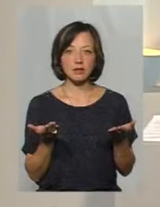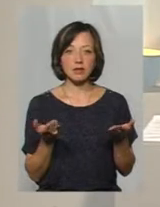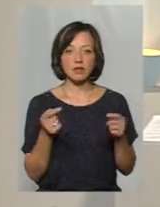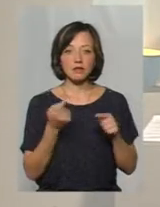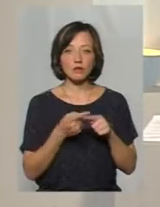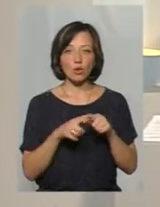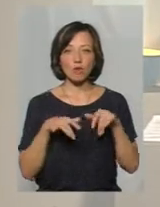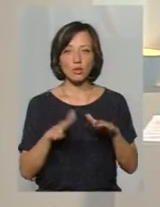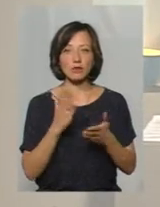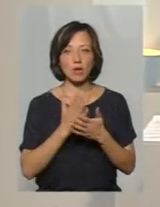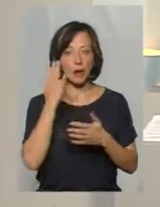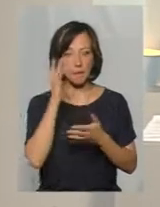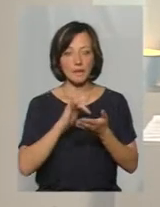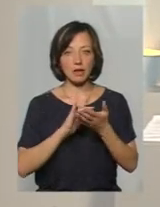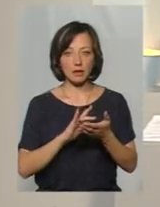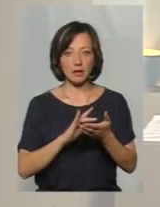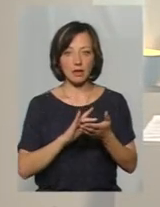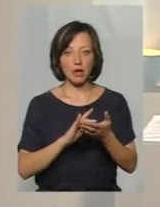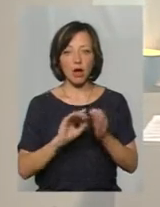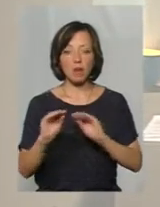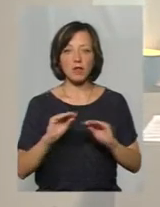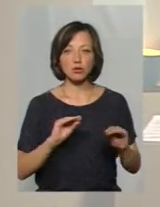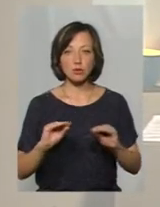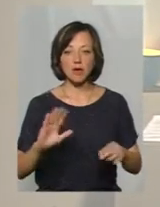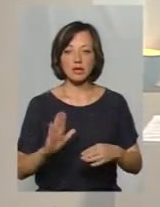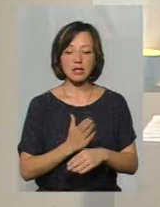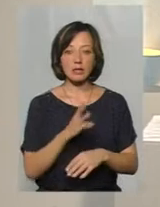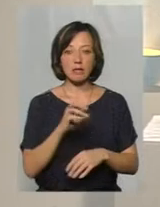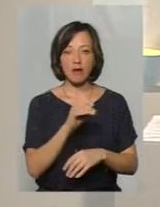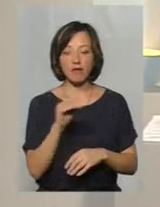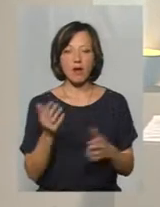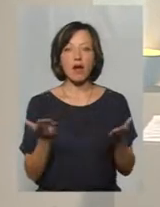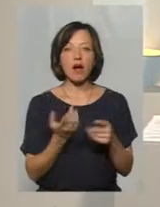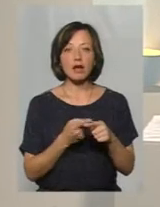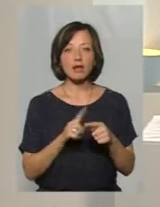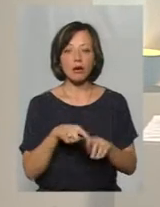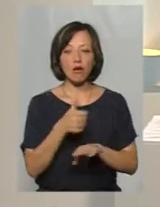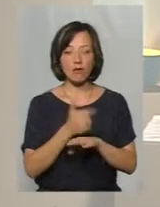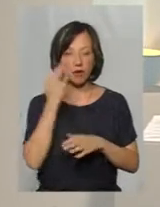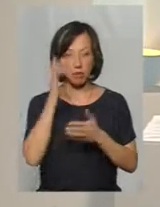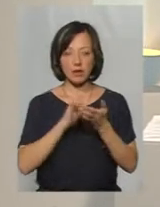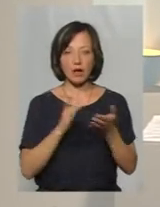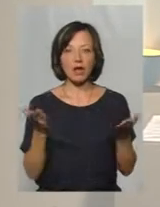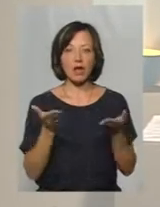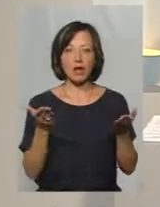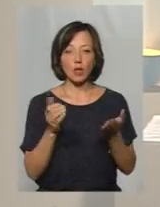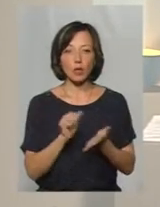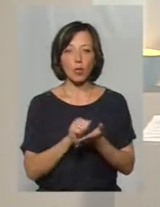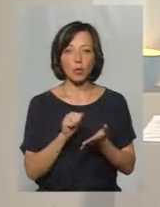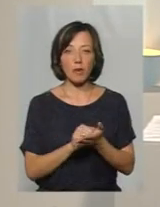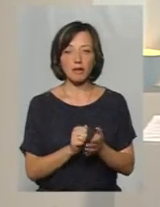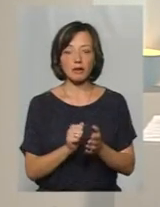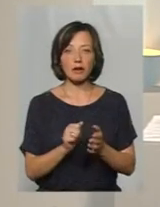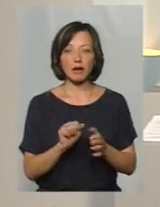цього процесу є мета, так? Облаштування, знесення мафів. Яка ця головна мета? І який все ж таки документ